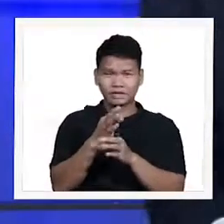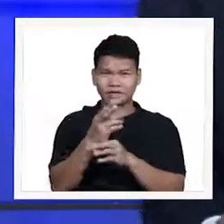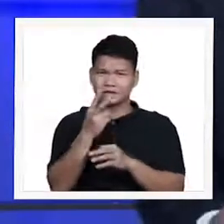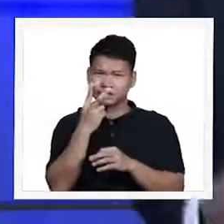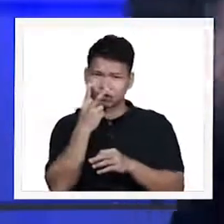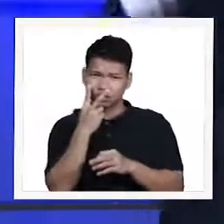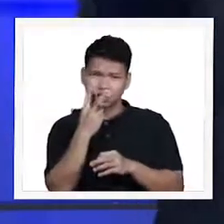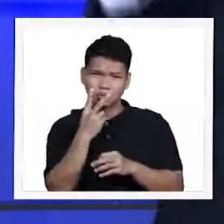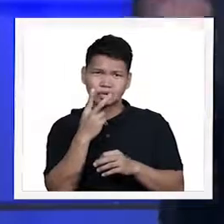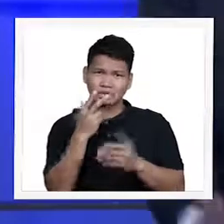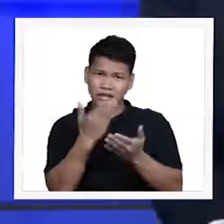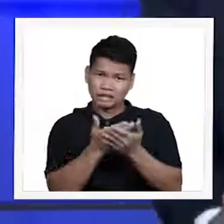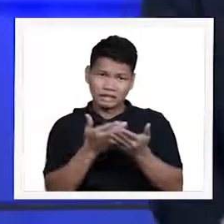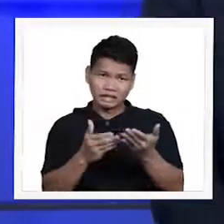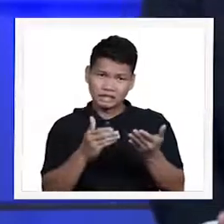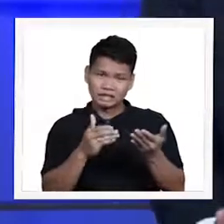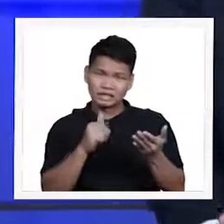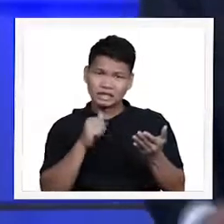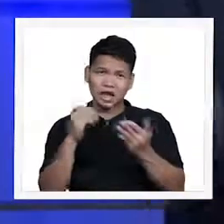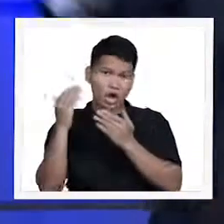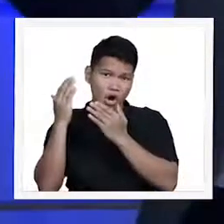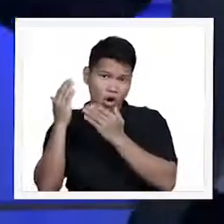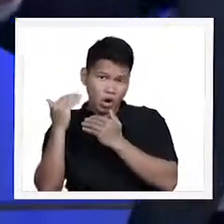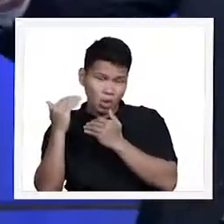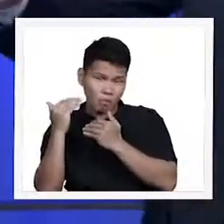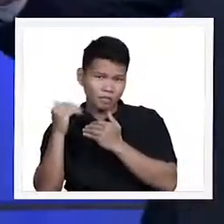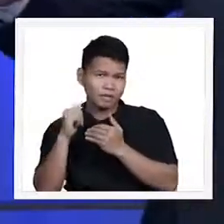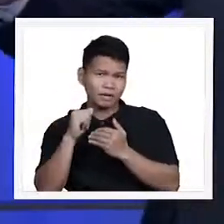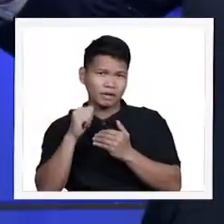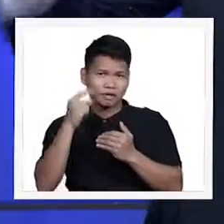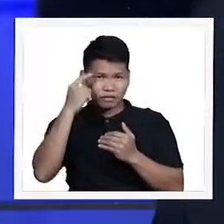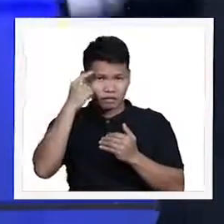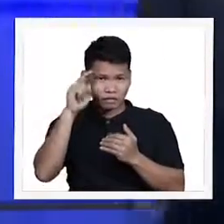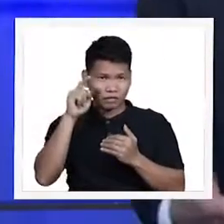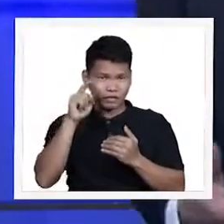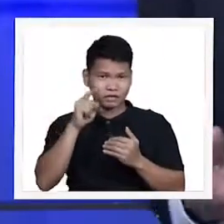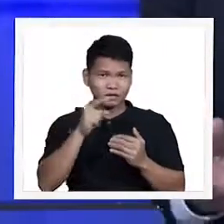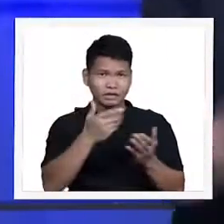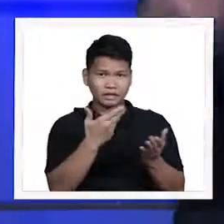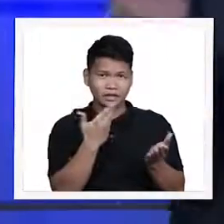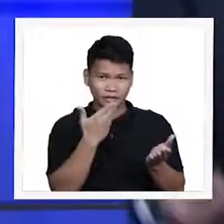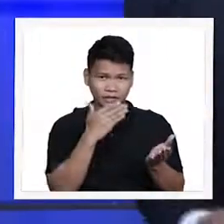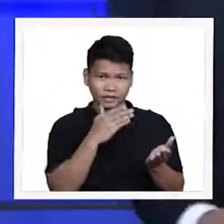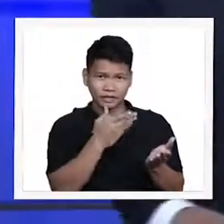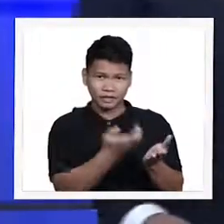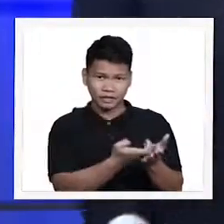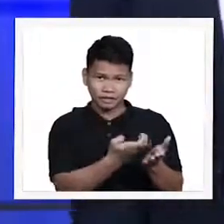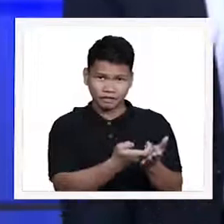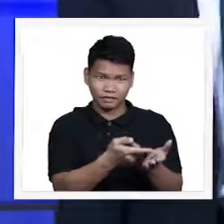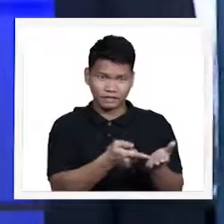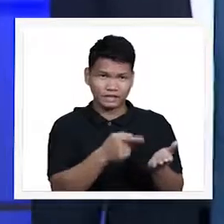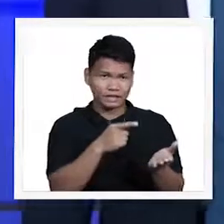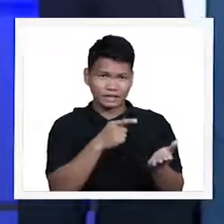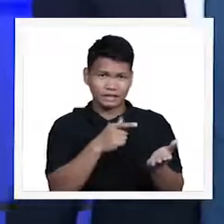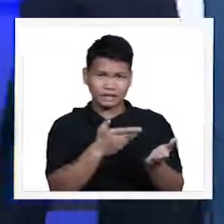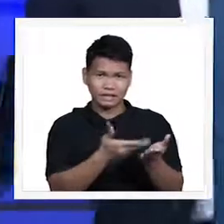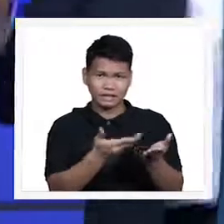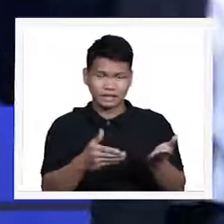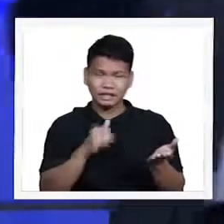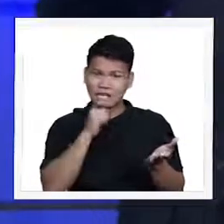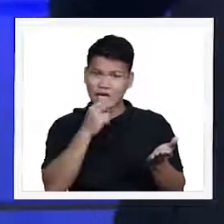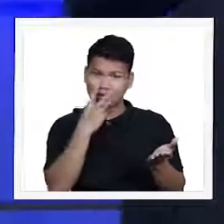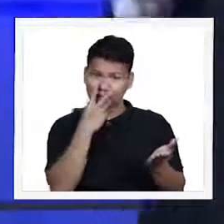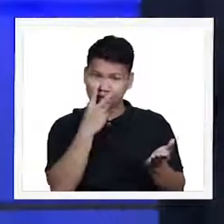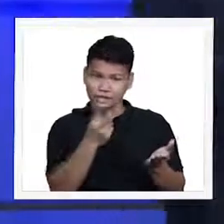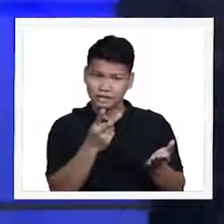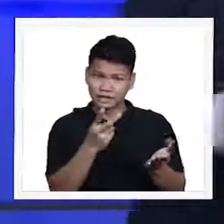substance of things hope for the evidence of things not seen. Ito